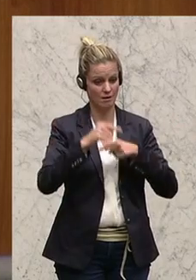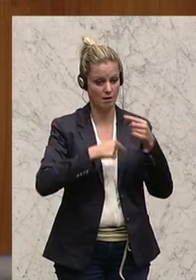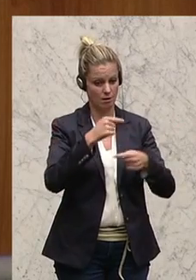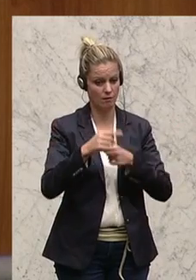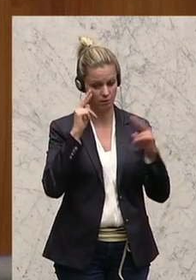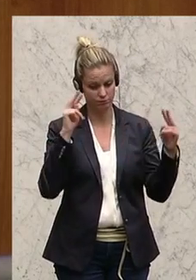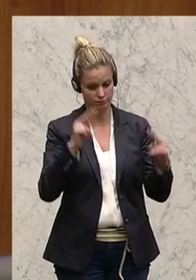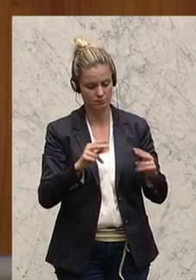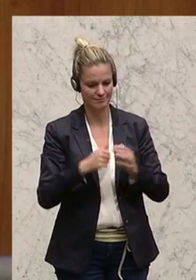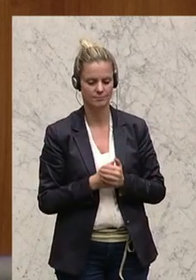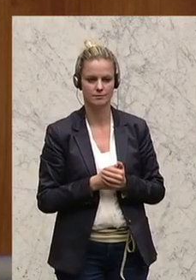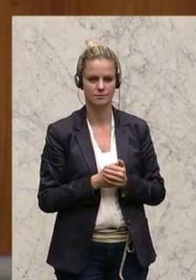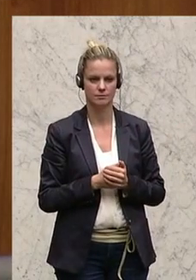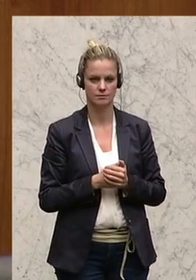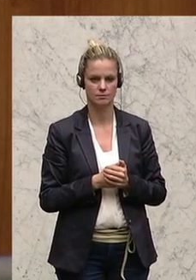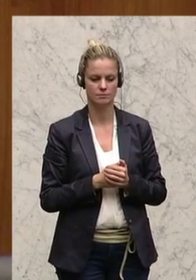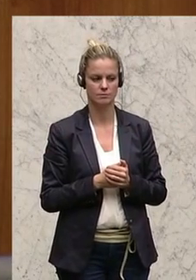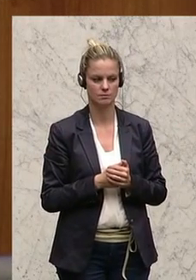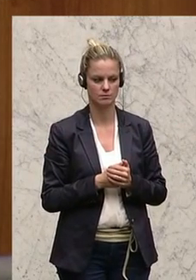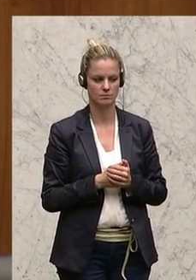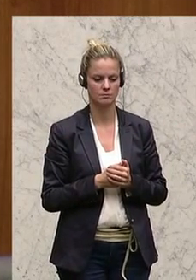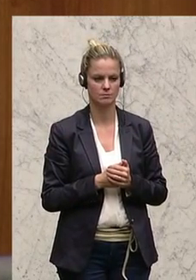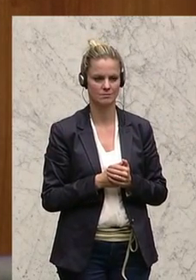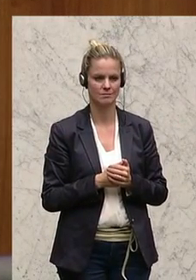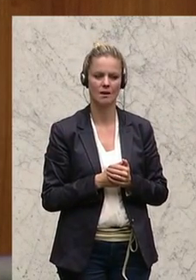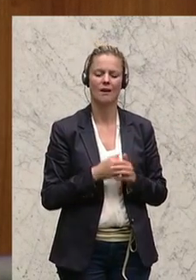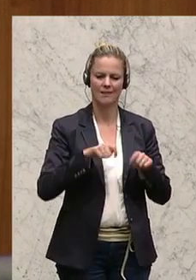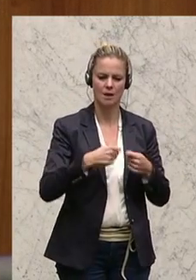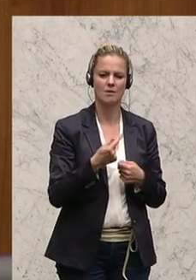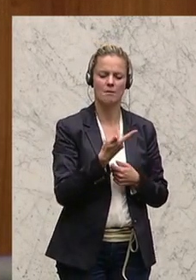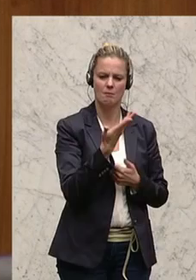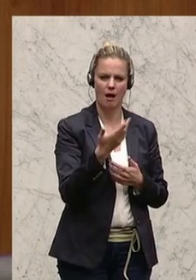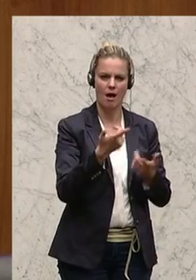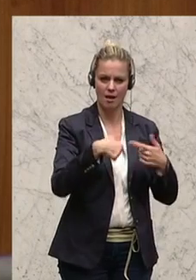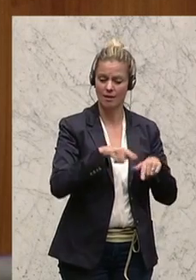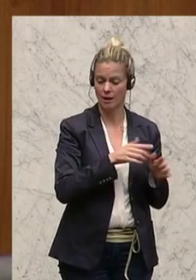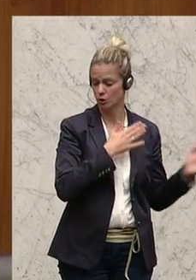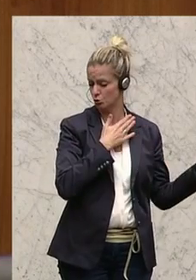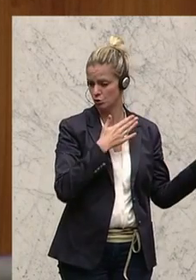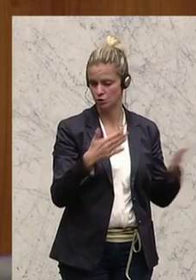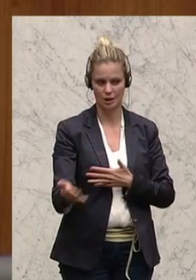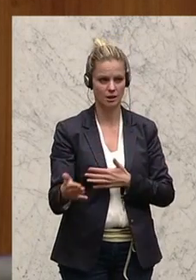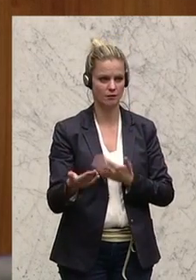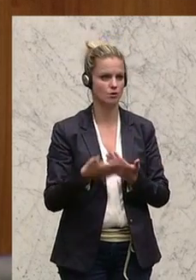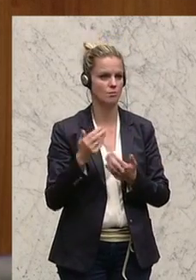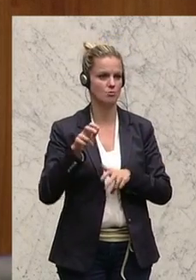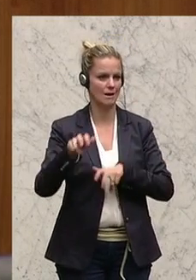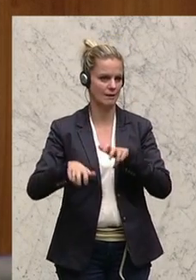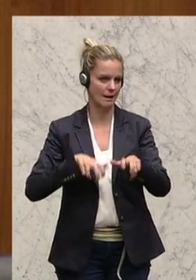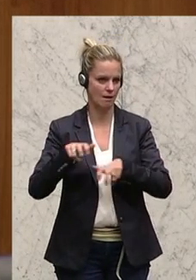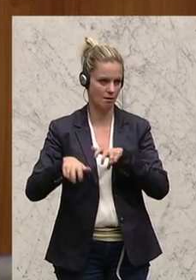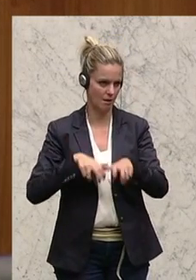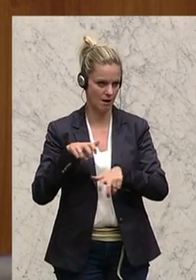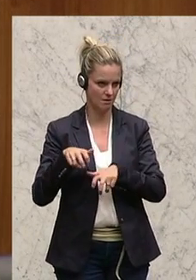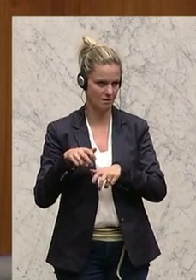dass mit Ausnahme jener Länder, die komplett in den Graben gefahren wurden wie Griechenland, kein einziges Land im Wesentlichen die